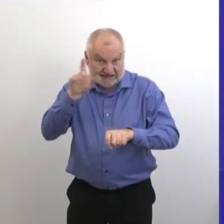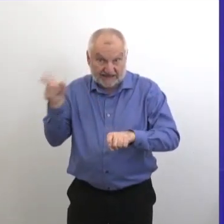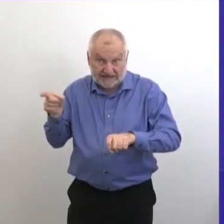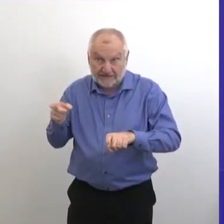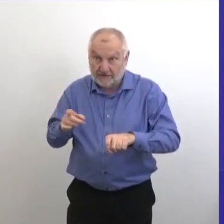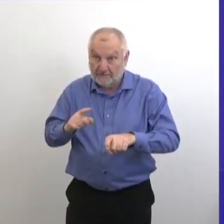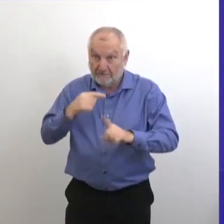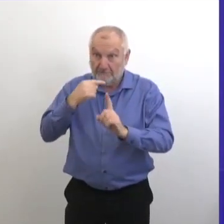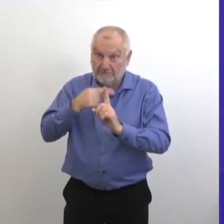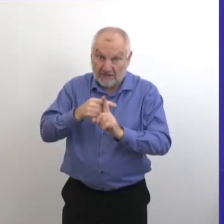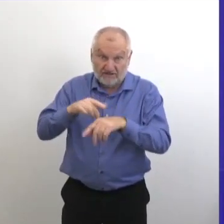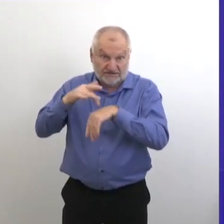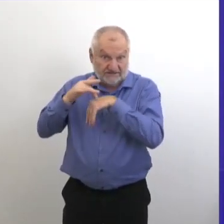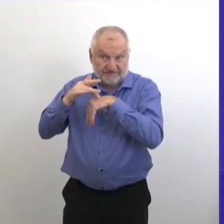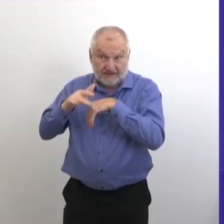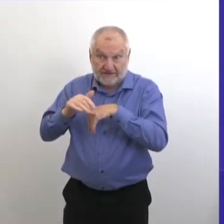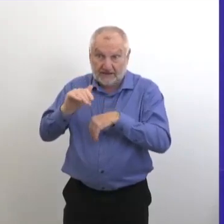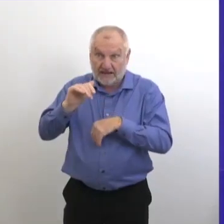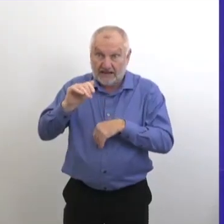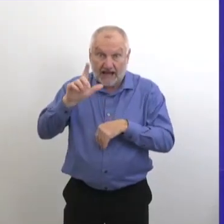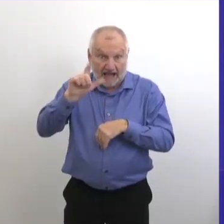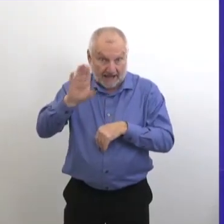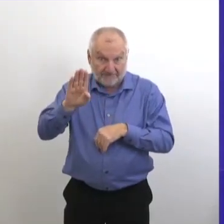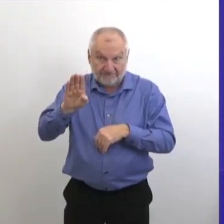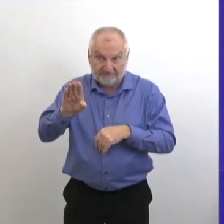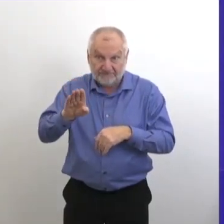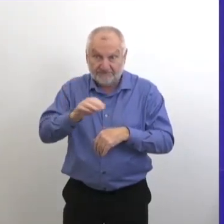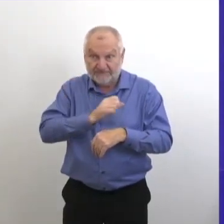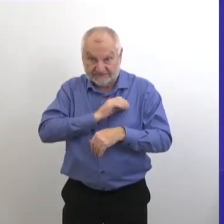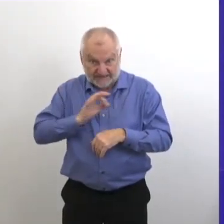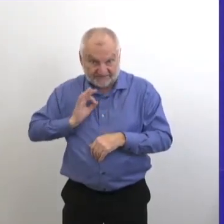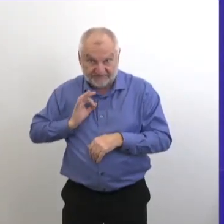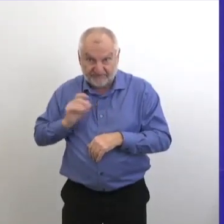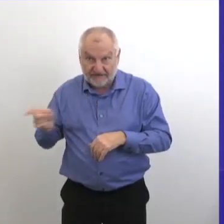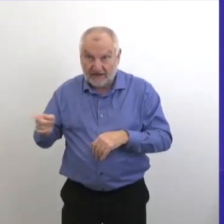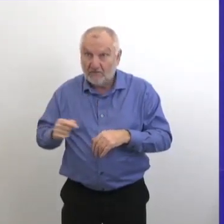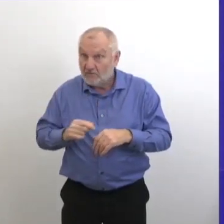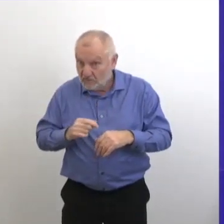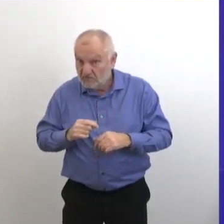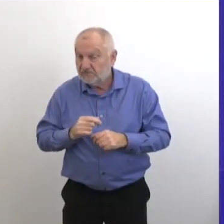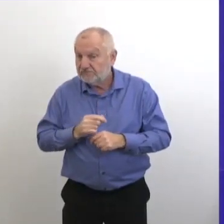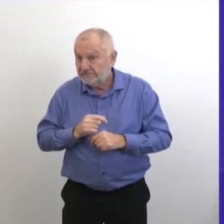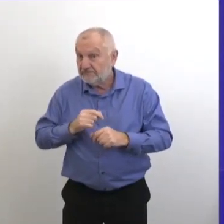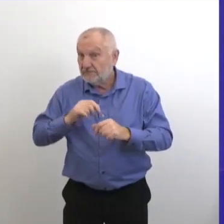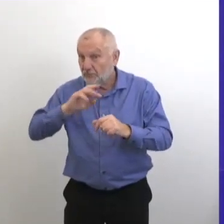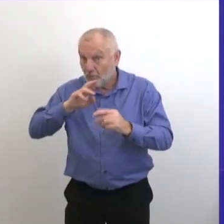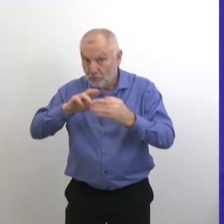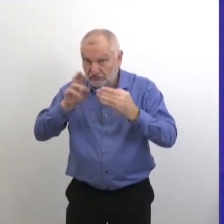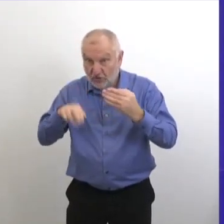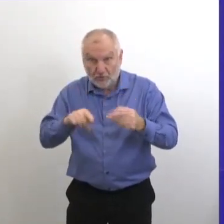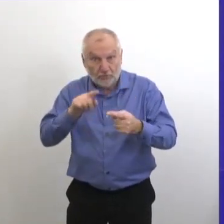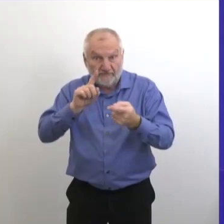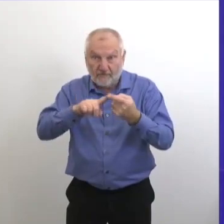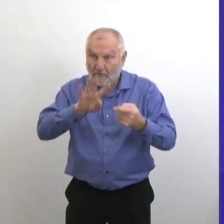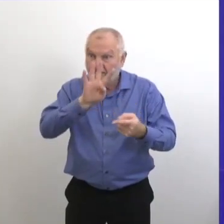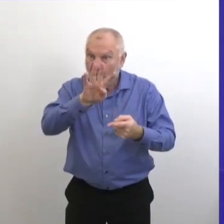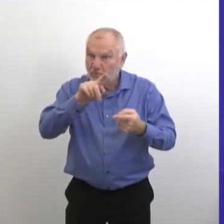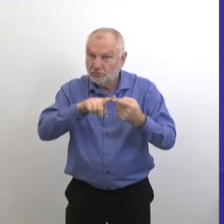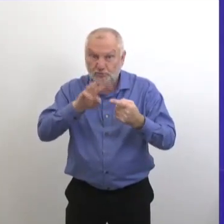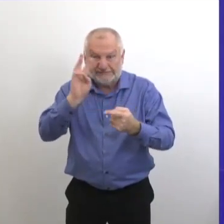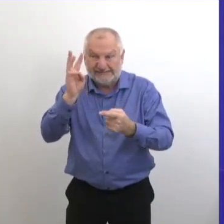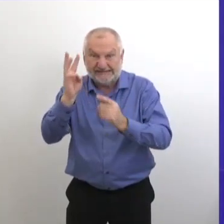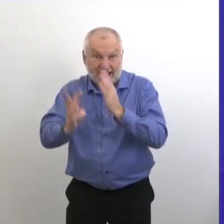sciences de la santé et qui est aussi disponible pour le personnel de l'hôpital de Saint-Boniface et ça donne des résultats en 4 et 6 heures.